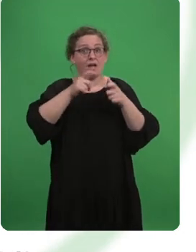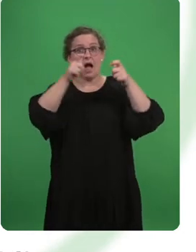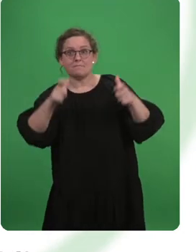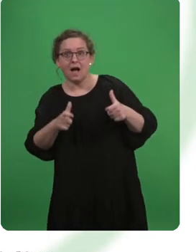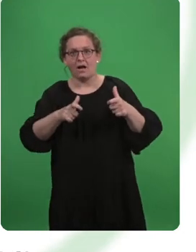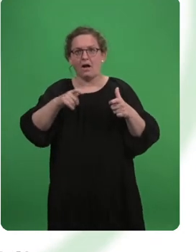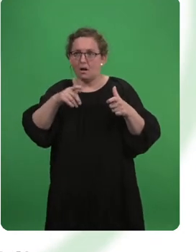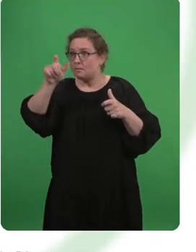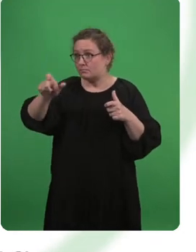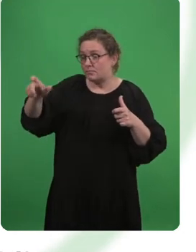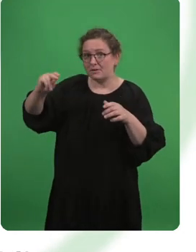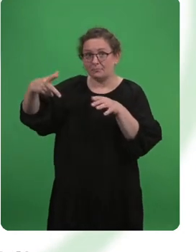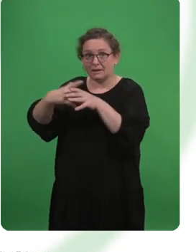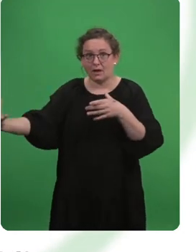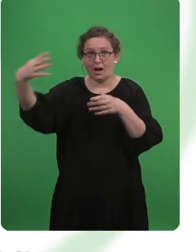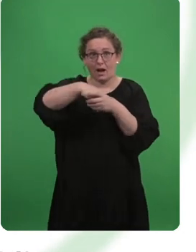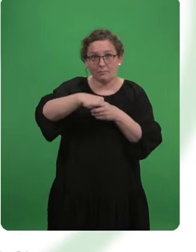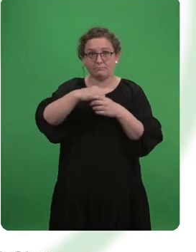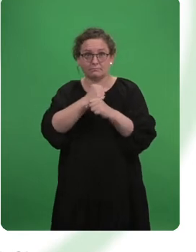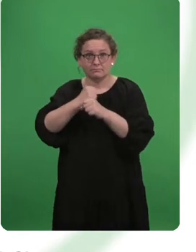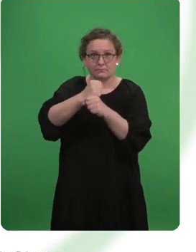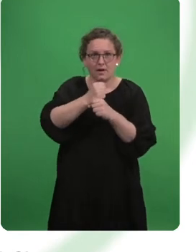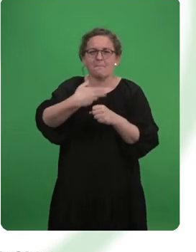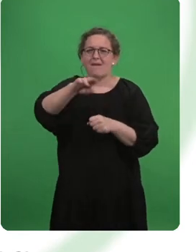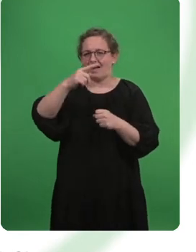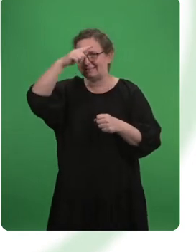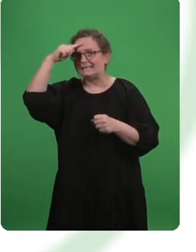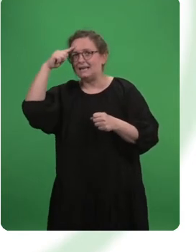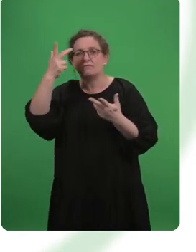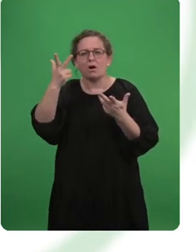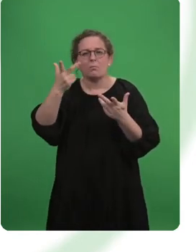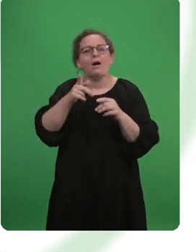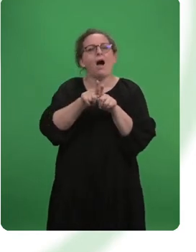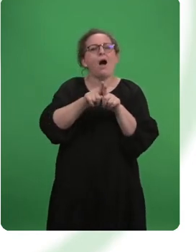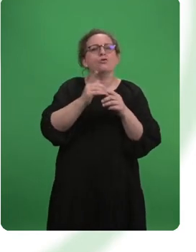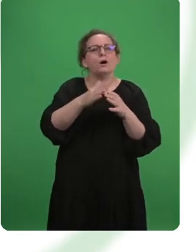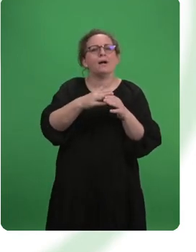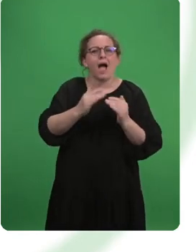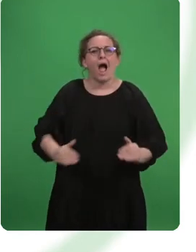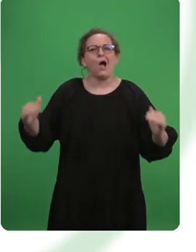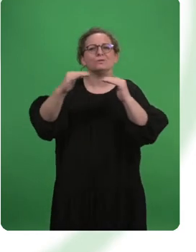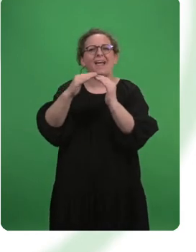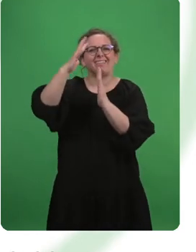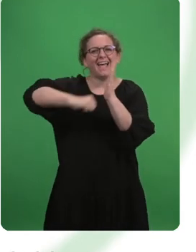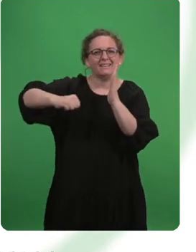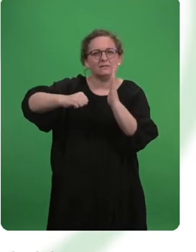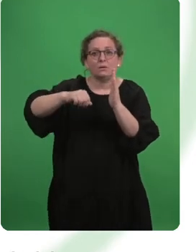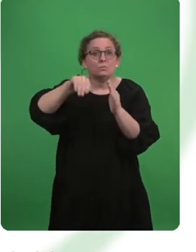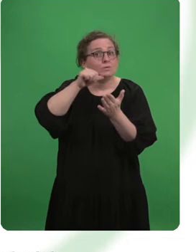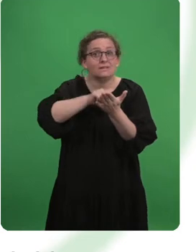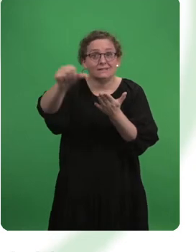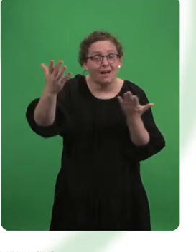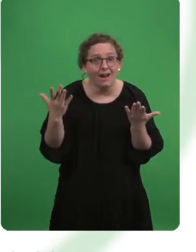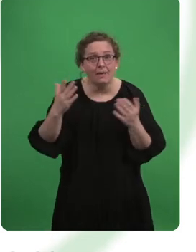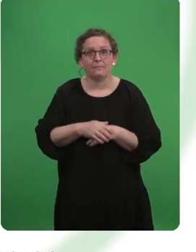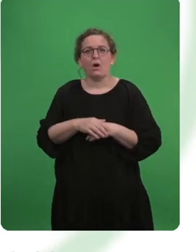Es macht auch betriebswirtschaftlich Sinn, Menschen mit Behinderungen zu beschäftigen und so weniger Ausgleichsdaxe zu zahlen. Kurzfristig